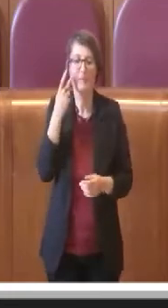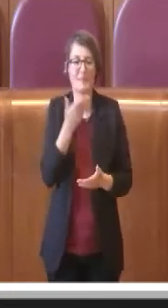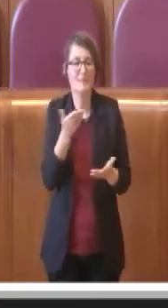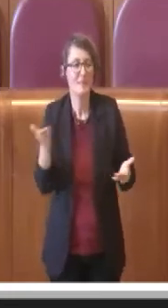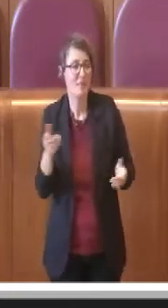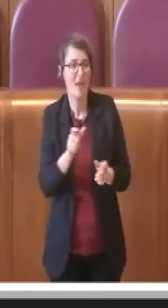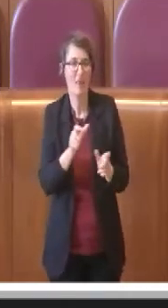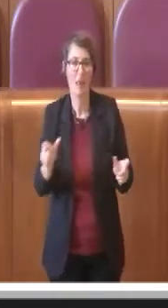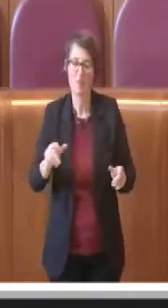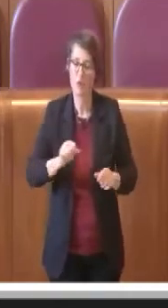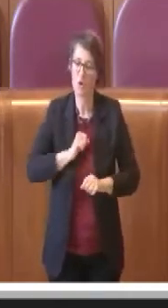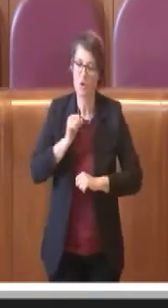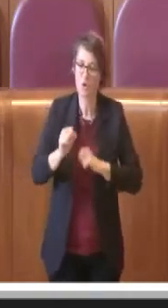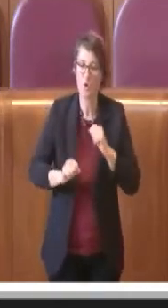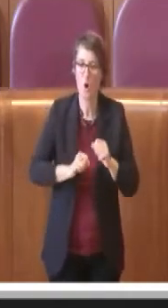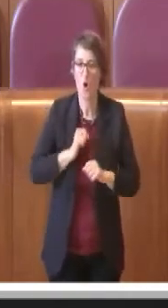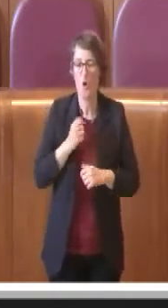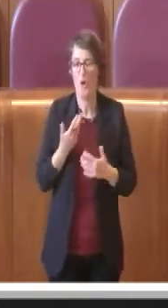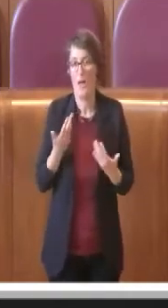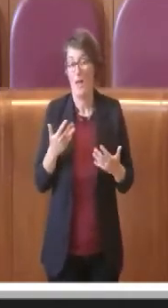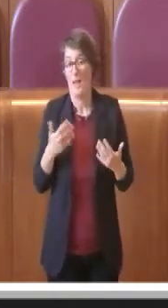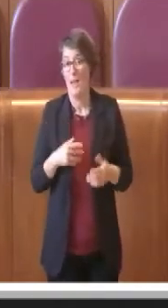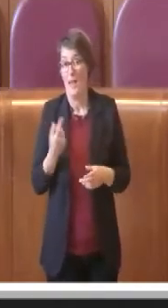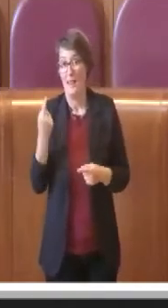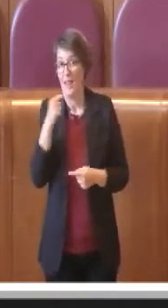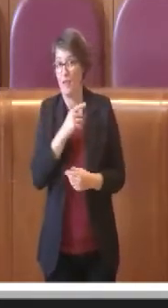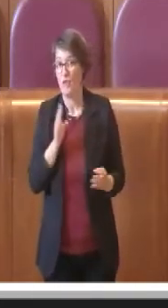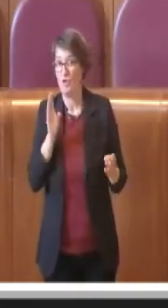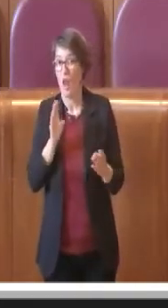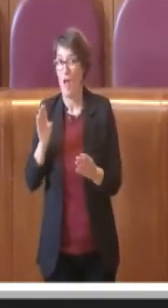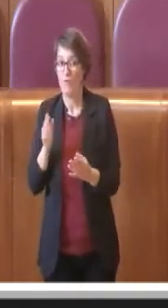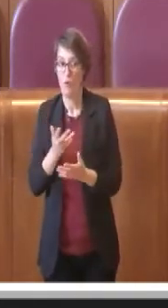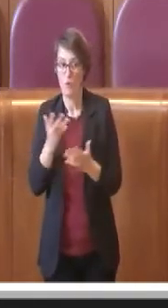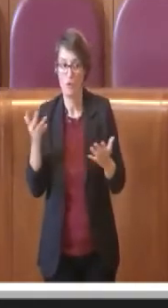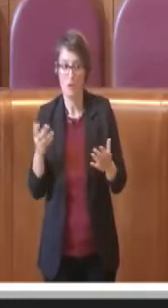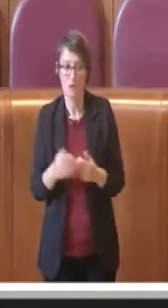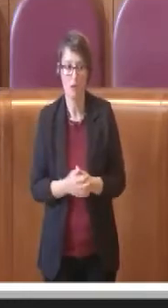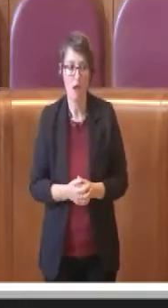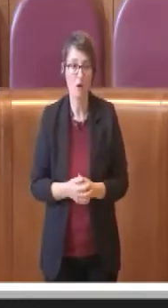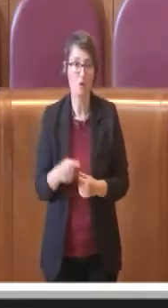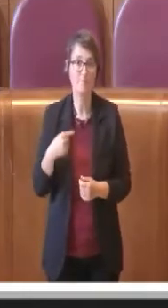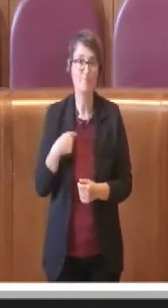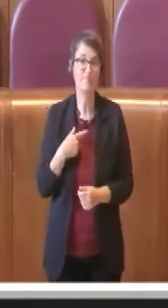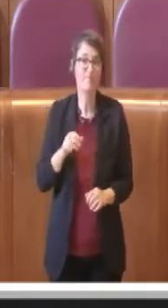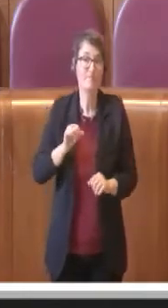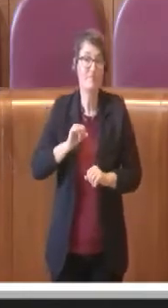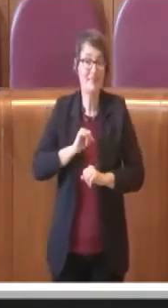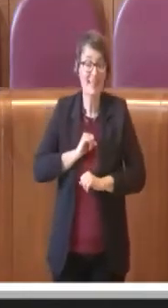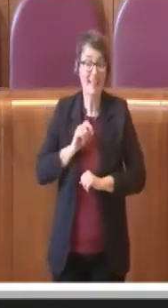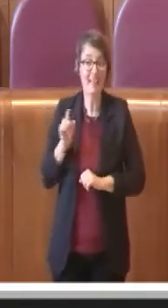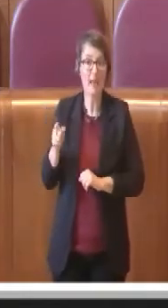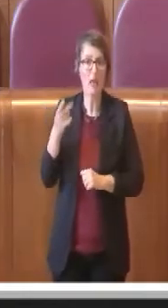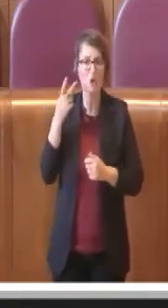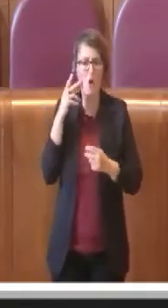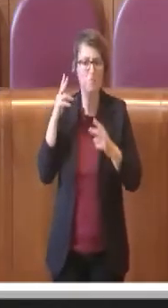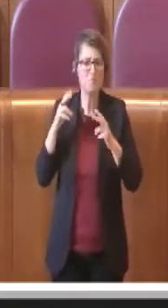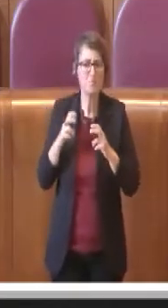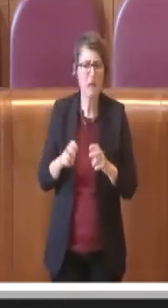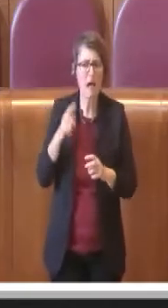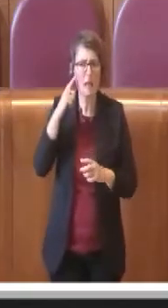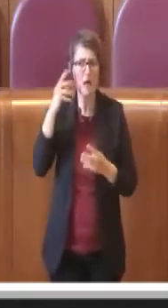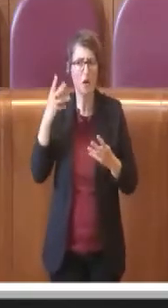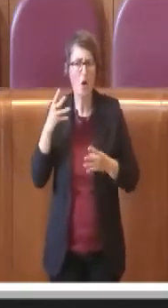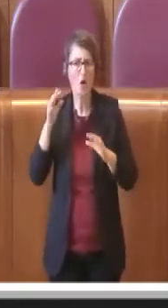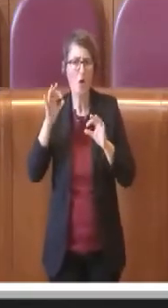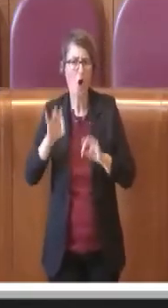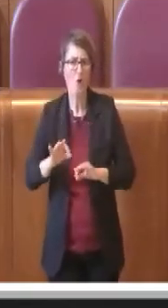oggettivamente fastidiosa. Allora io ritengo che questa analisi così devastata dei risultati